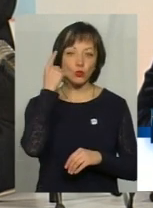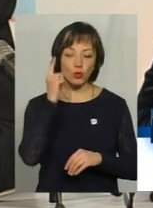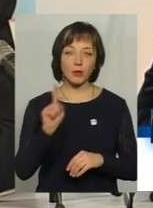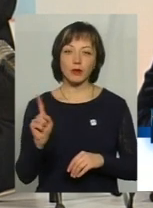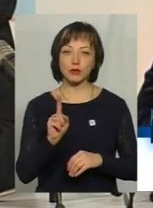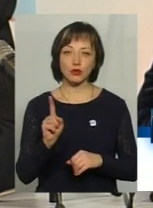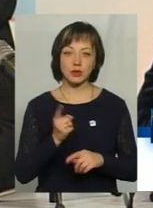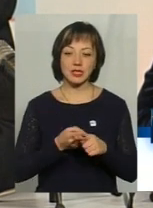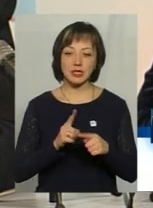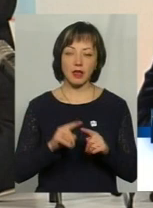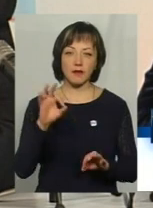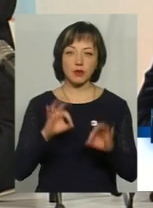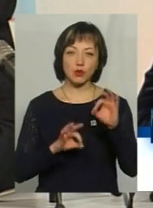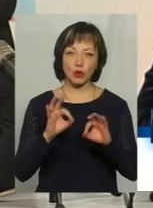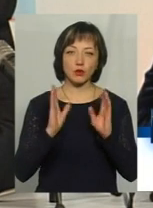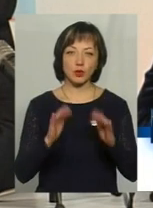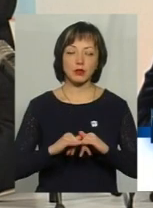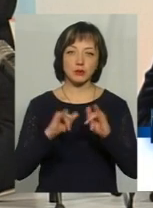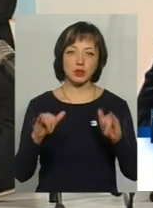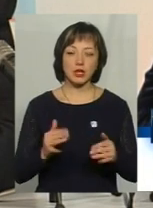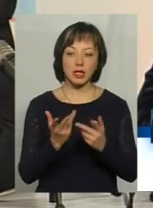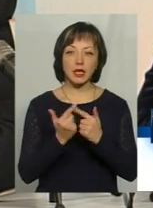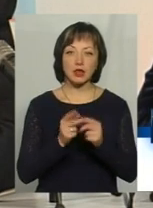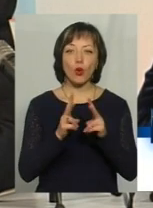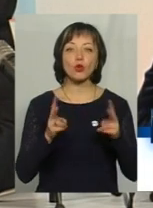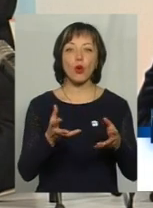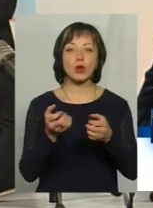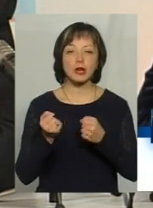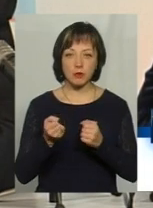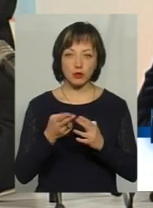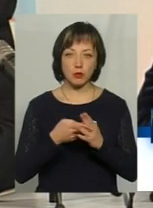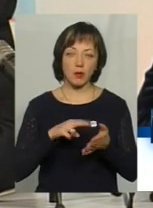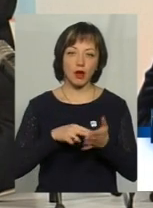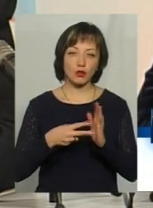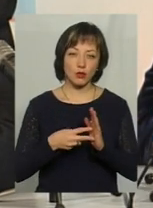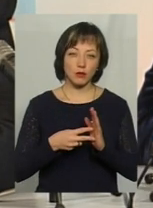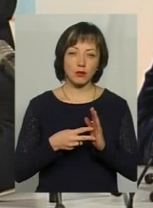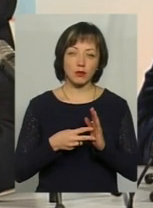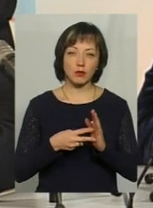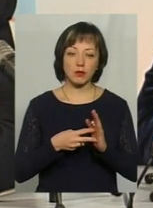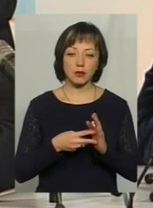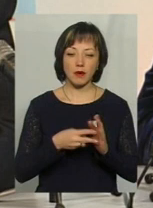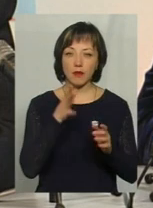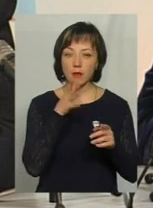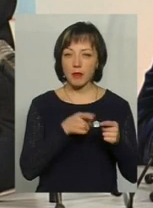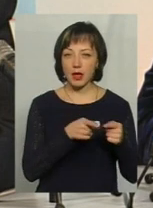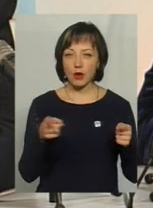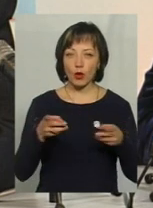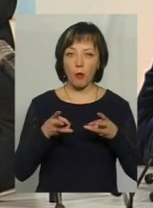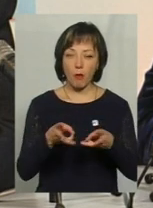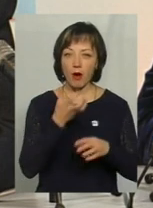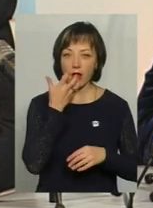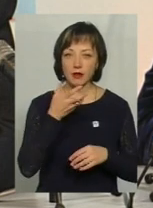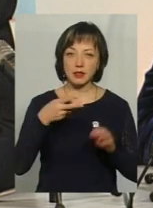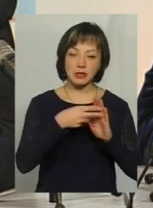що цей відсоток збільшиться, і кількість одержувачів ми плануємо, що в опалювальному періоді 2017